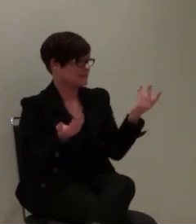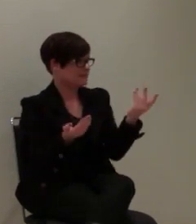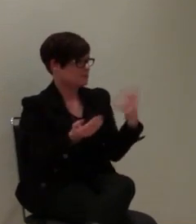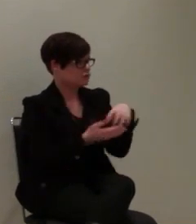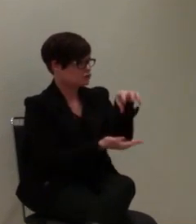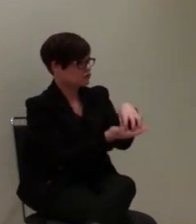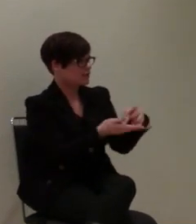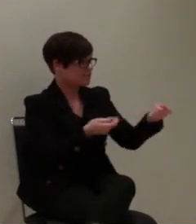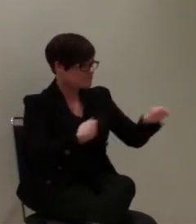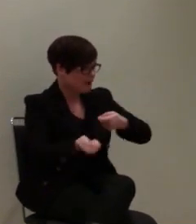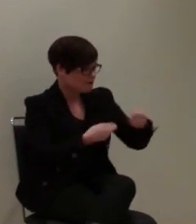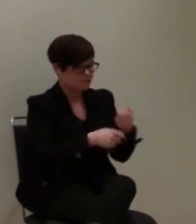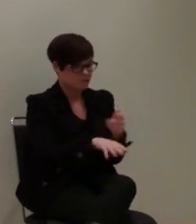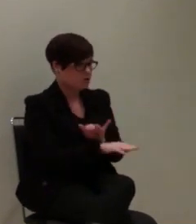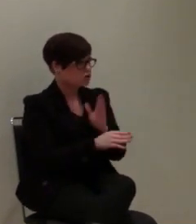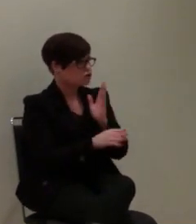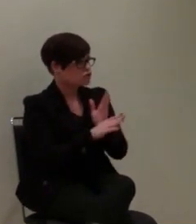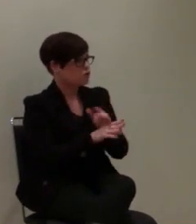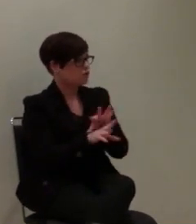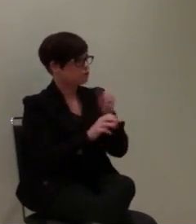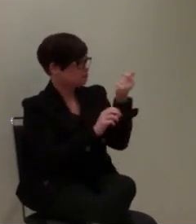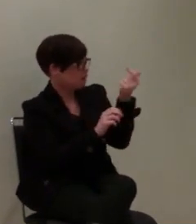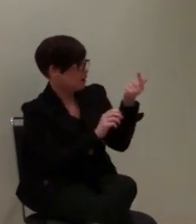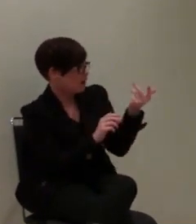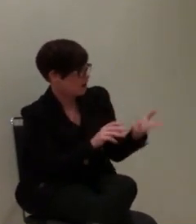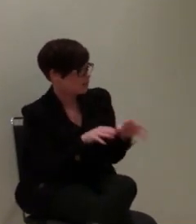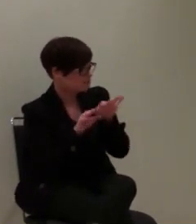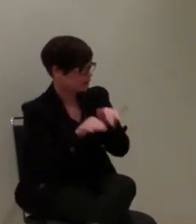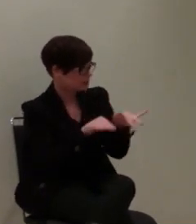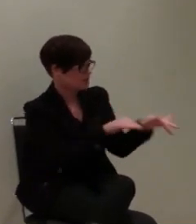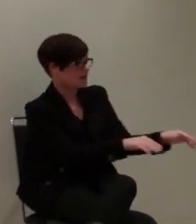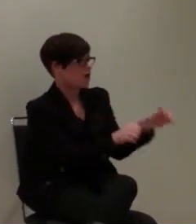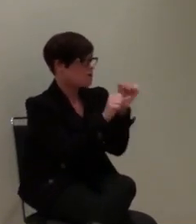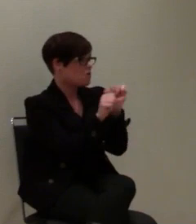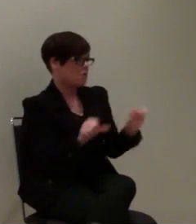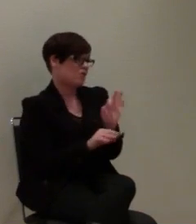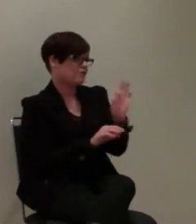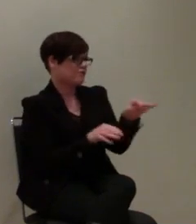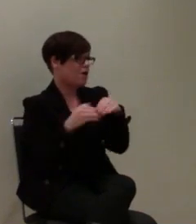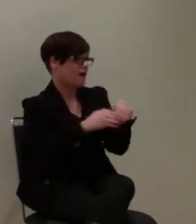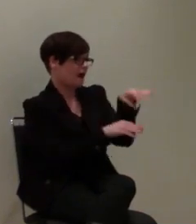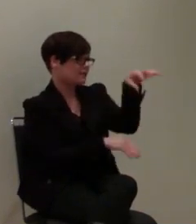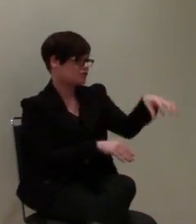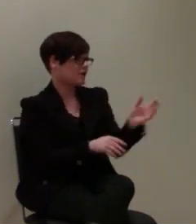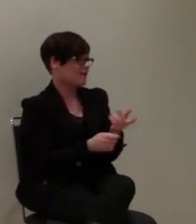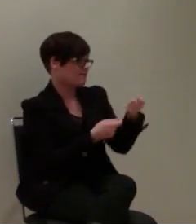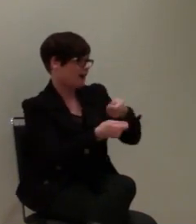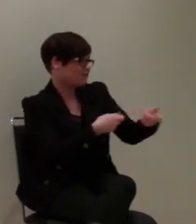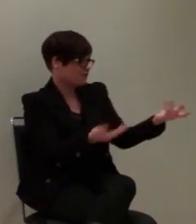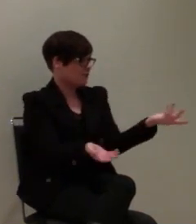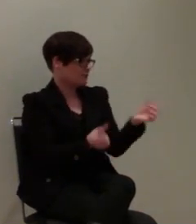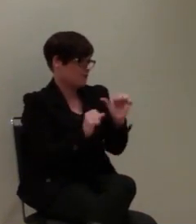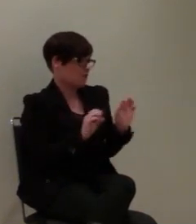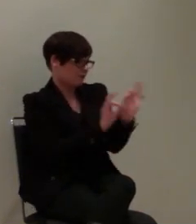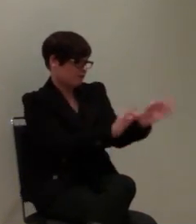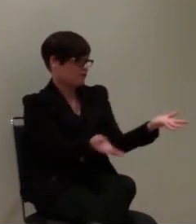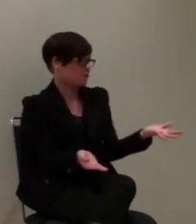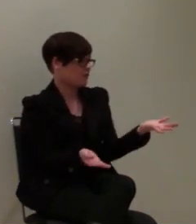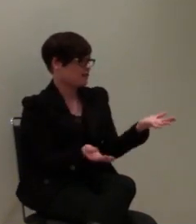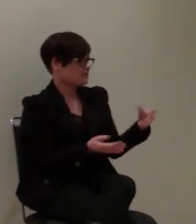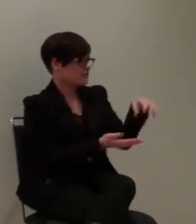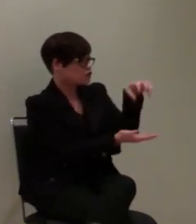Stadt Frankfurt alles das hat, das ist das Glück für die Leitstelle bei der Stadt Frankfurt, liegt mit daran, weil es eben